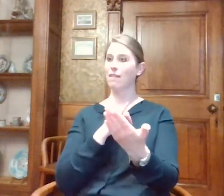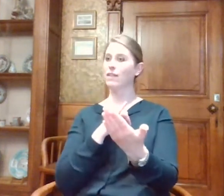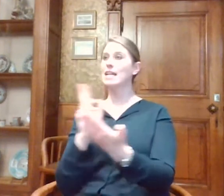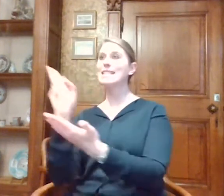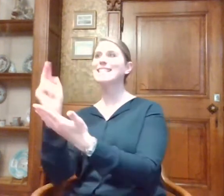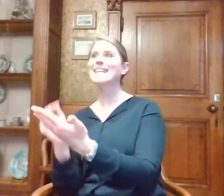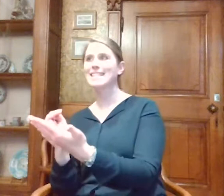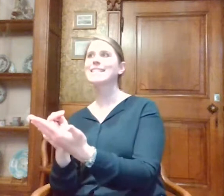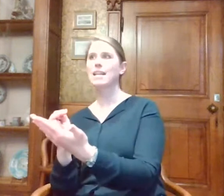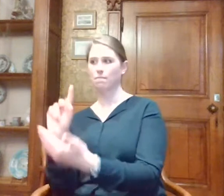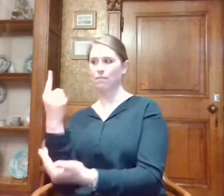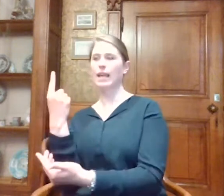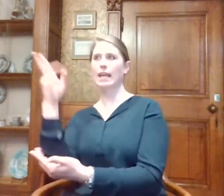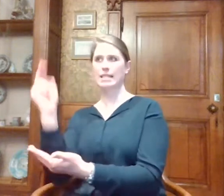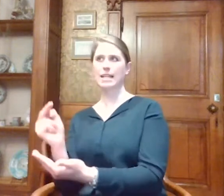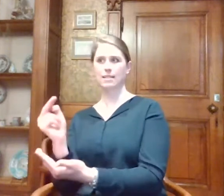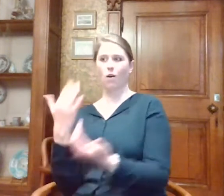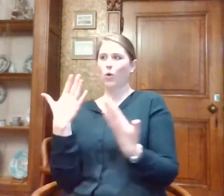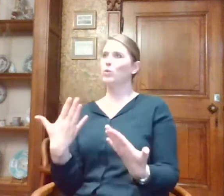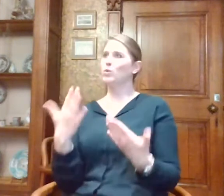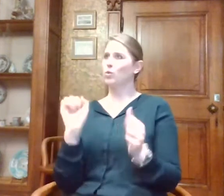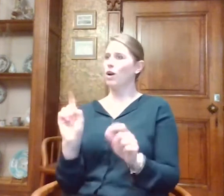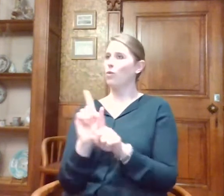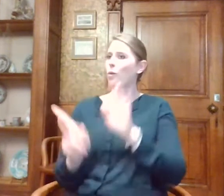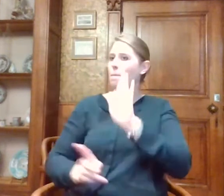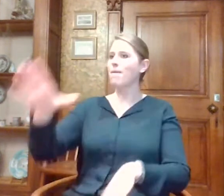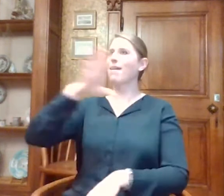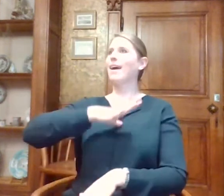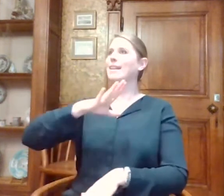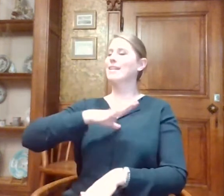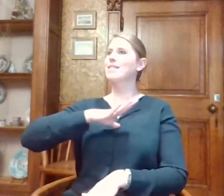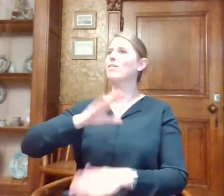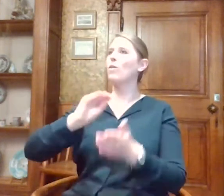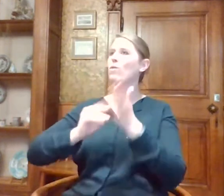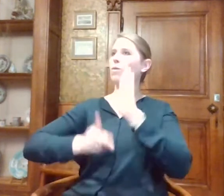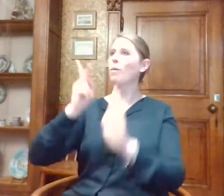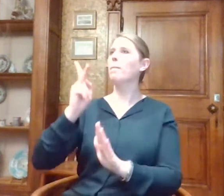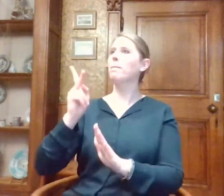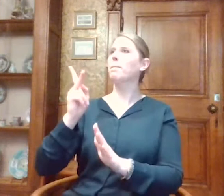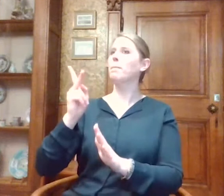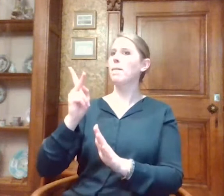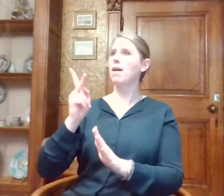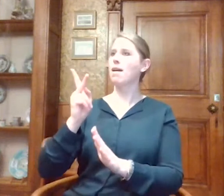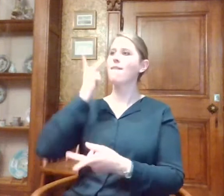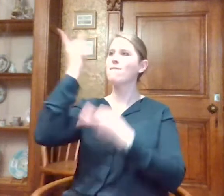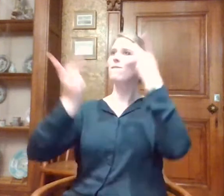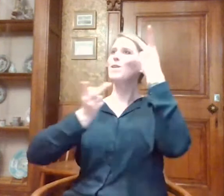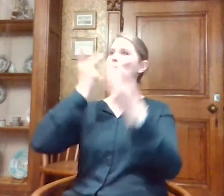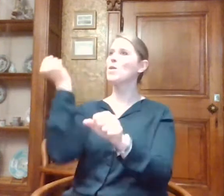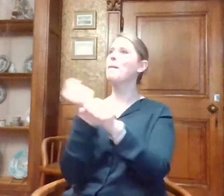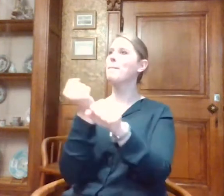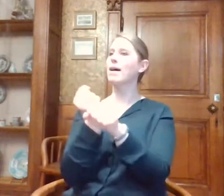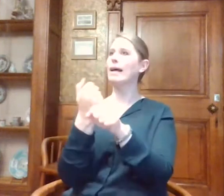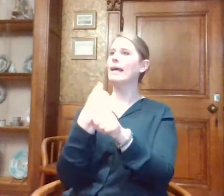schilderij bijvoorbeeld. Dus op die manier kan je het eigenlijk nog interessanter maken en ook veel meer visualiseren.